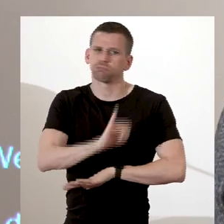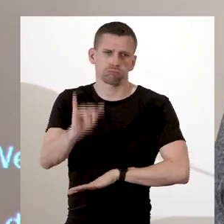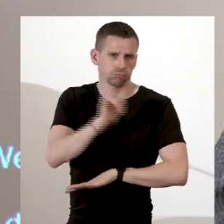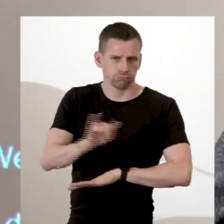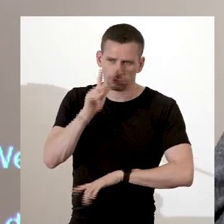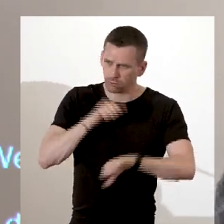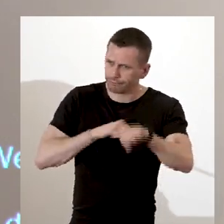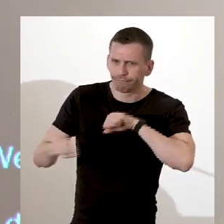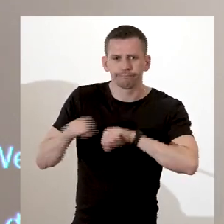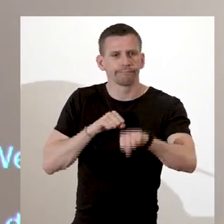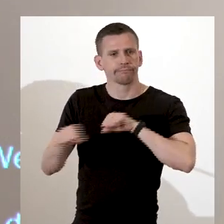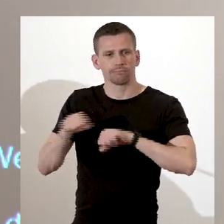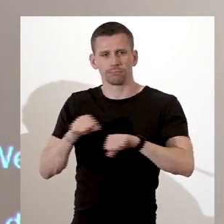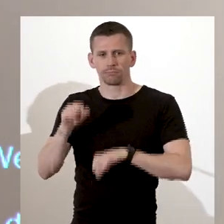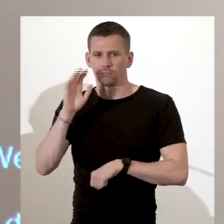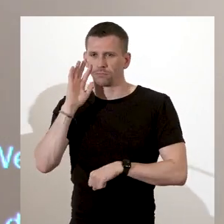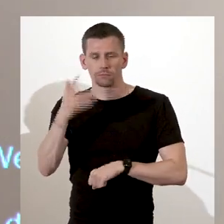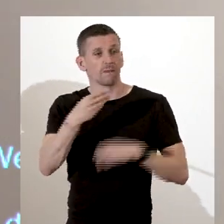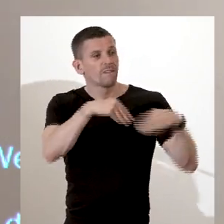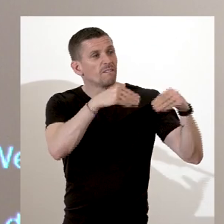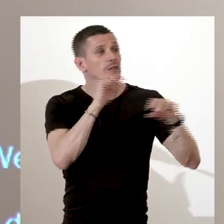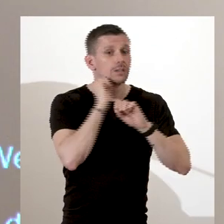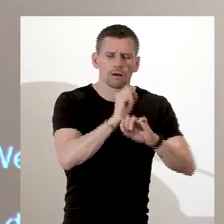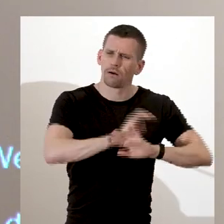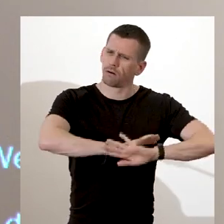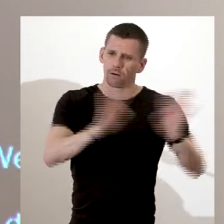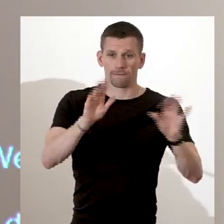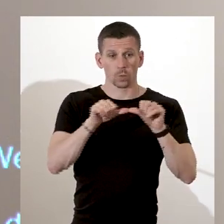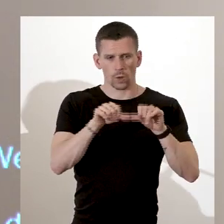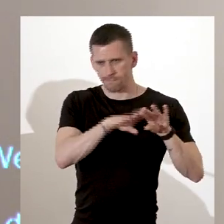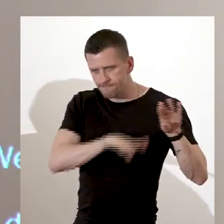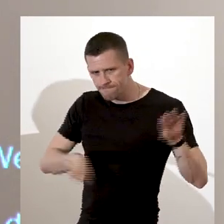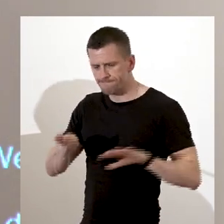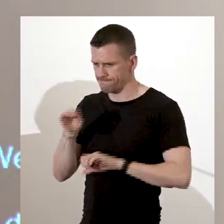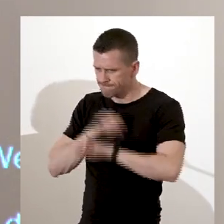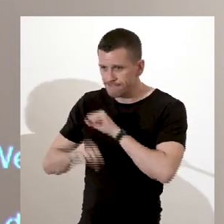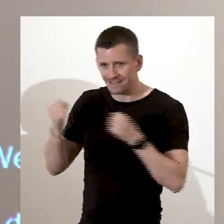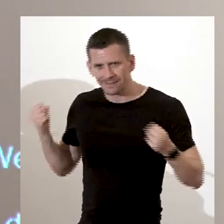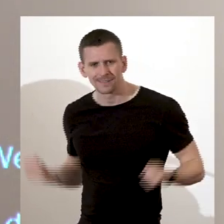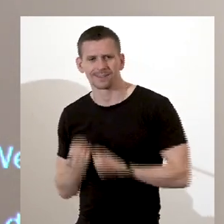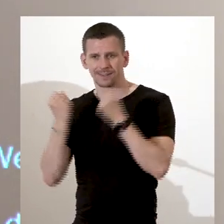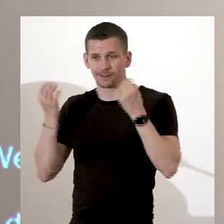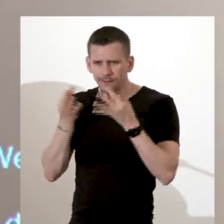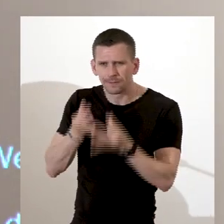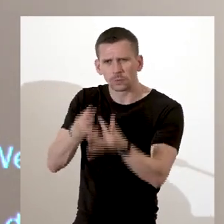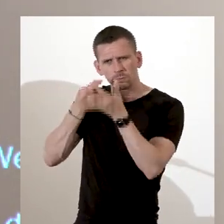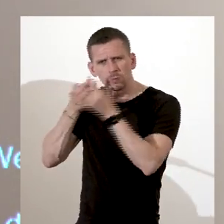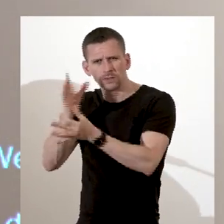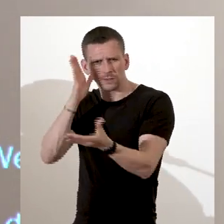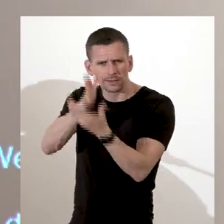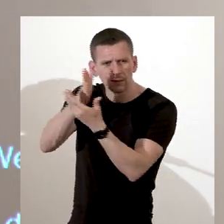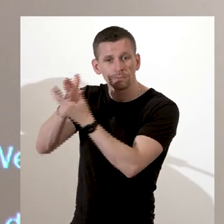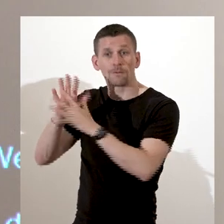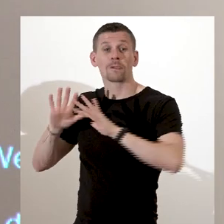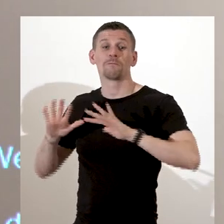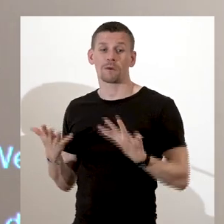esclaves, et donc ils vont se mobiliser bien évidemment pour lancer une campagne avec une première visée qui est de convaincre le gouvernement de